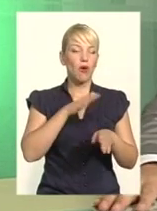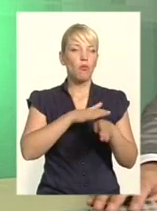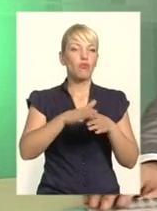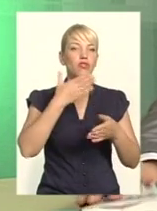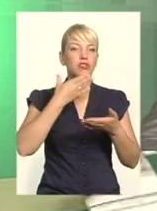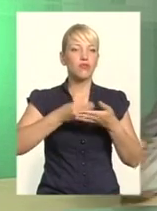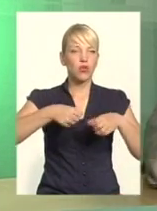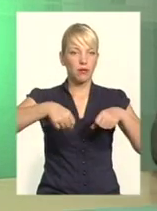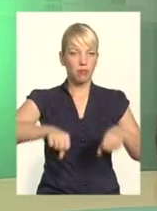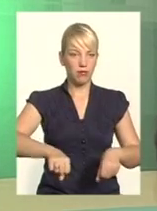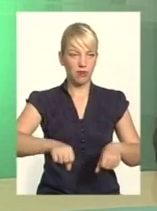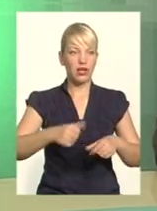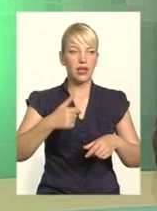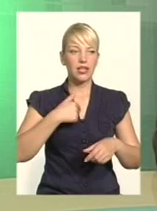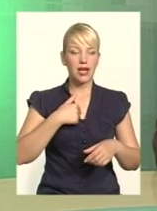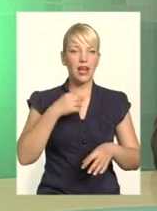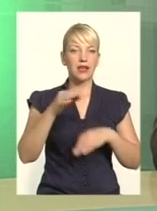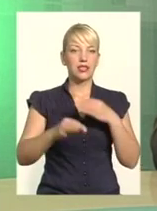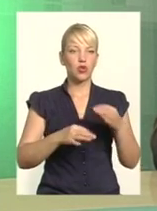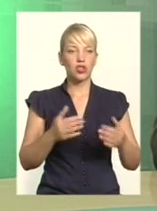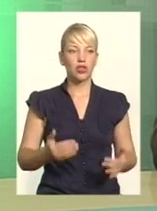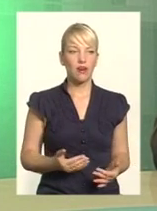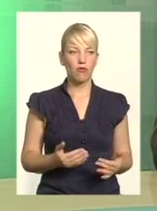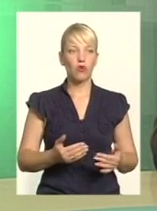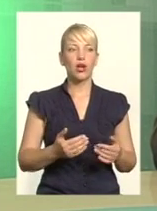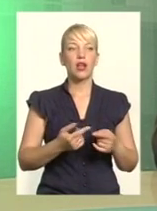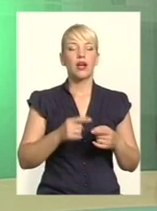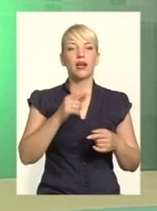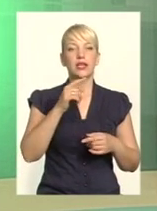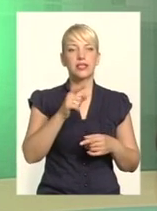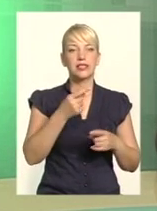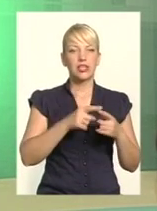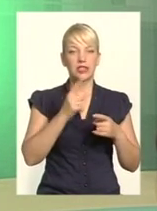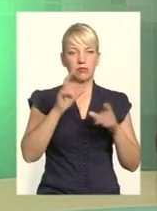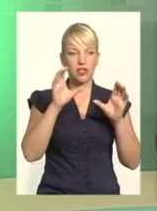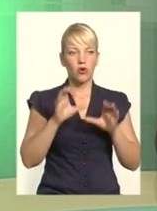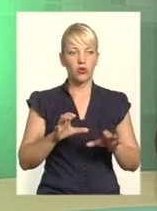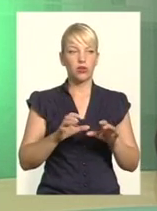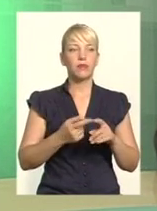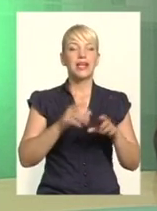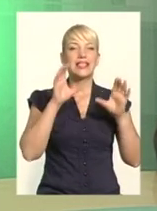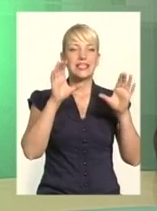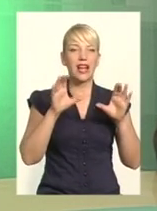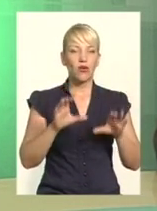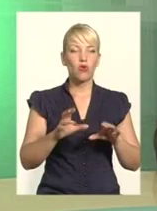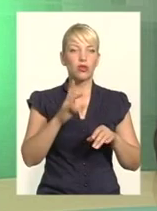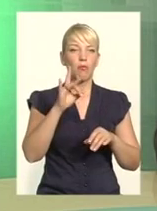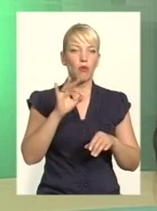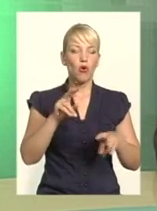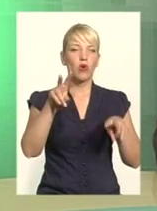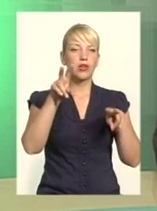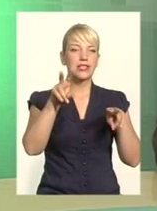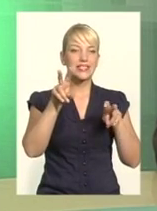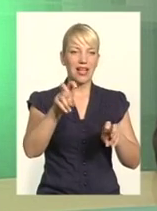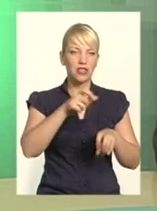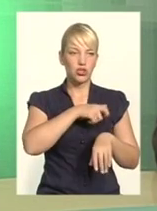цілодобово живу з одним законом, закон про статус народного депутата. І виконую його, і заставляю рахуватися, з думкою народного депутата,